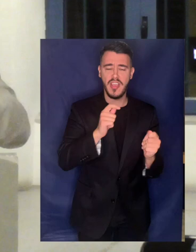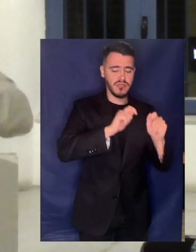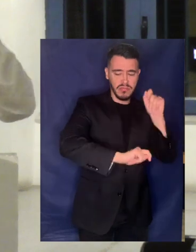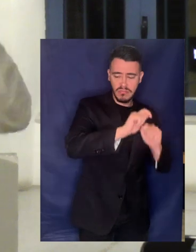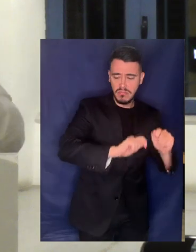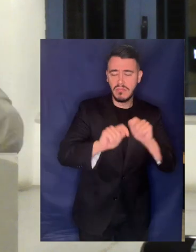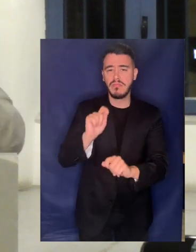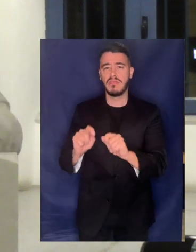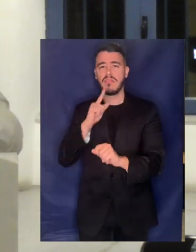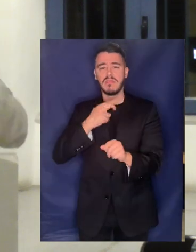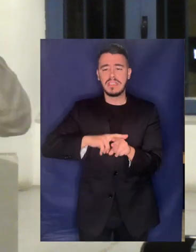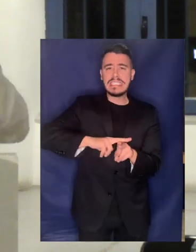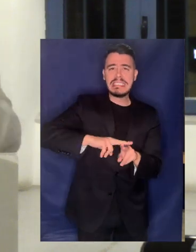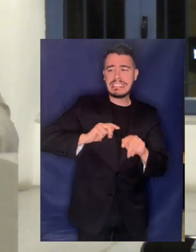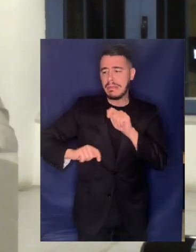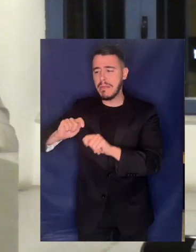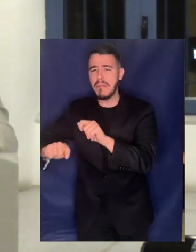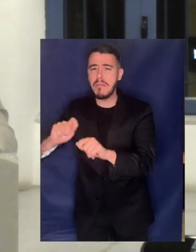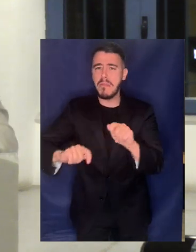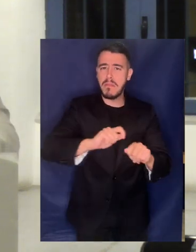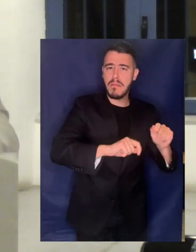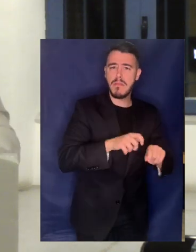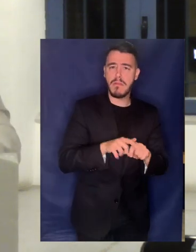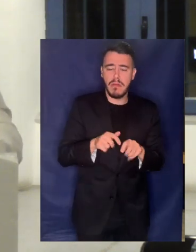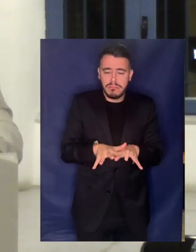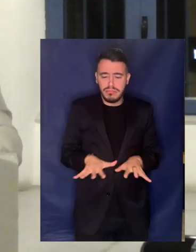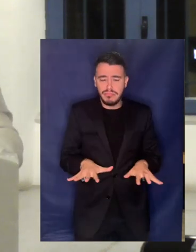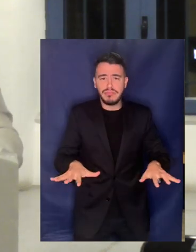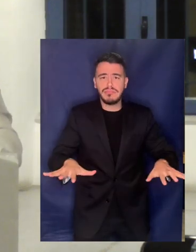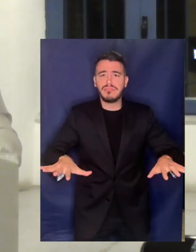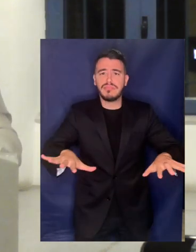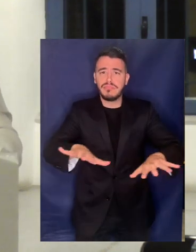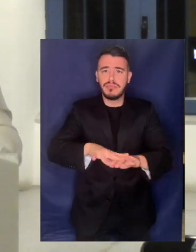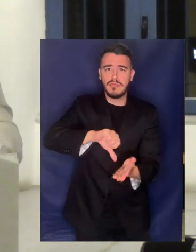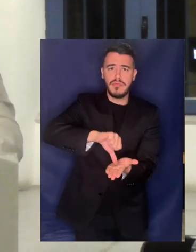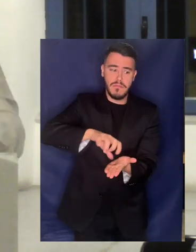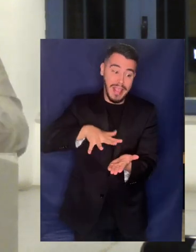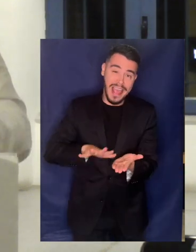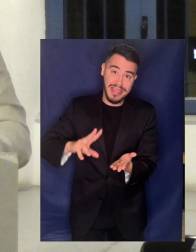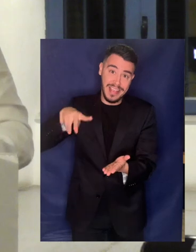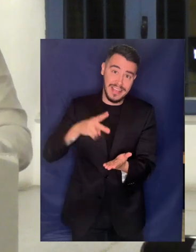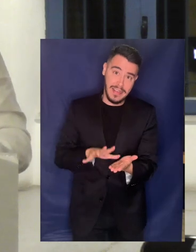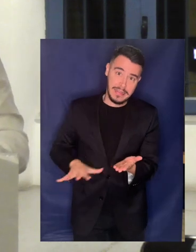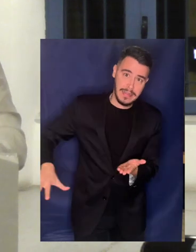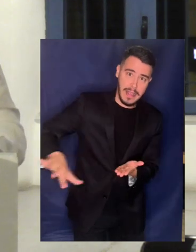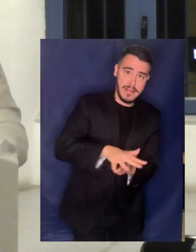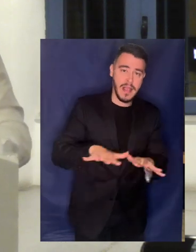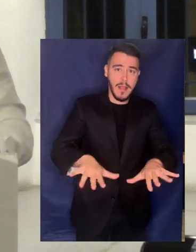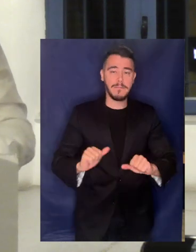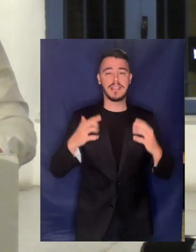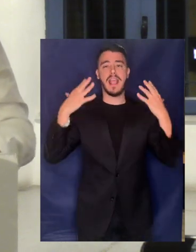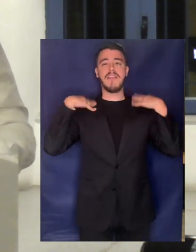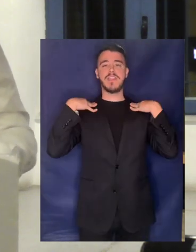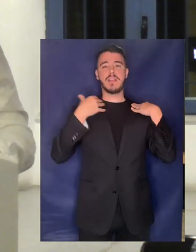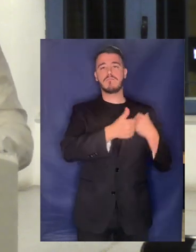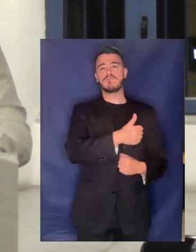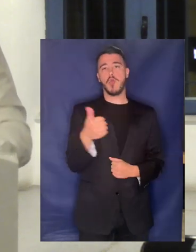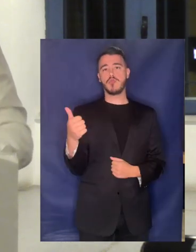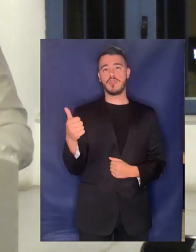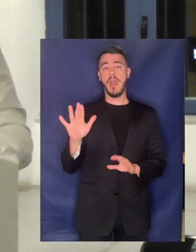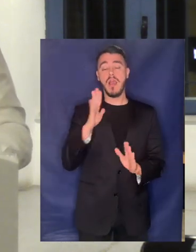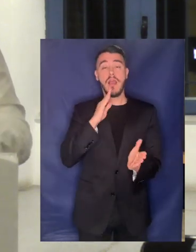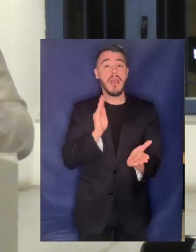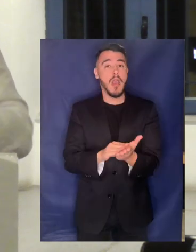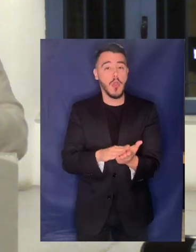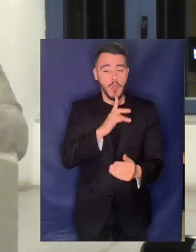ανακατασκευή συντήρηση του εξωτερικού υδροδυτικού στήματος της πρωτεύουσας και για τον πρόσθετο λόγο ότι δεν μπορεί να αναλάβει